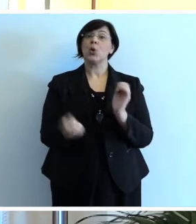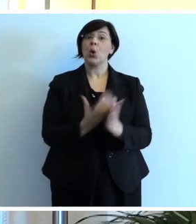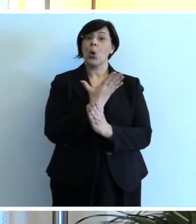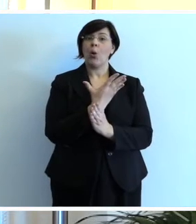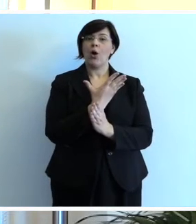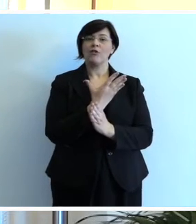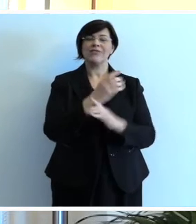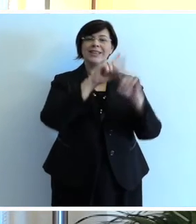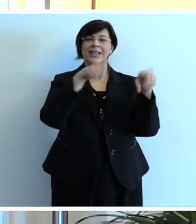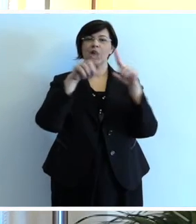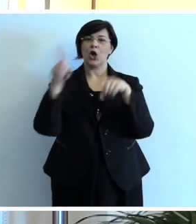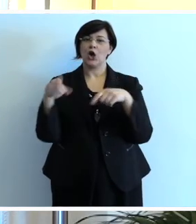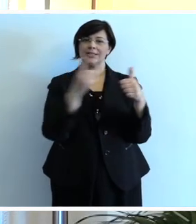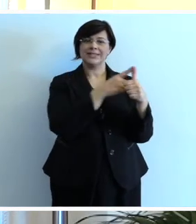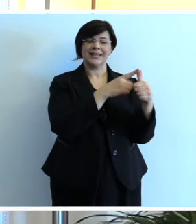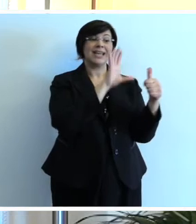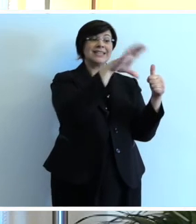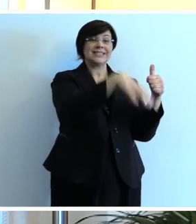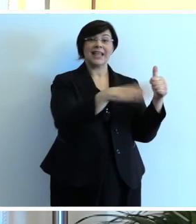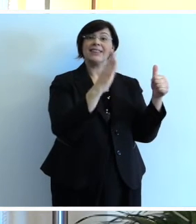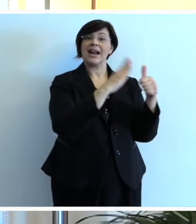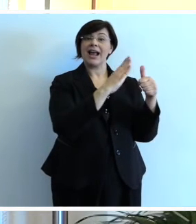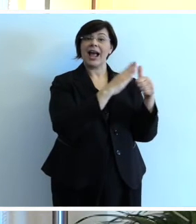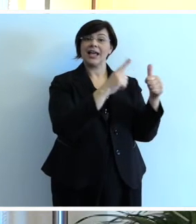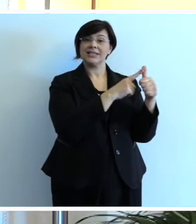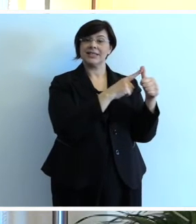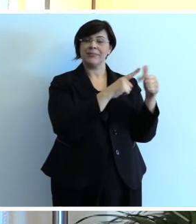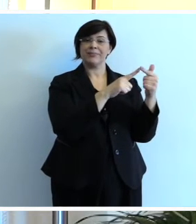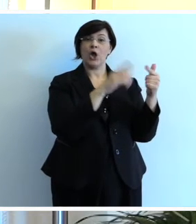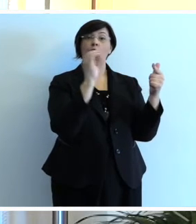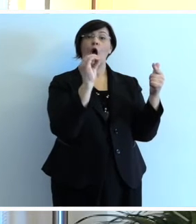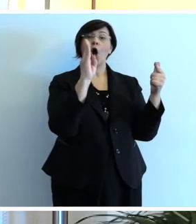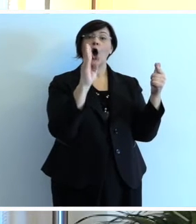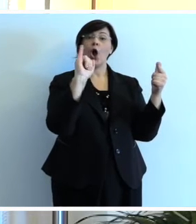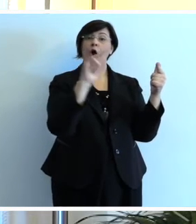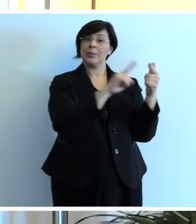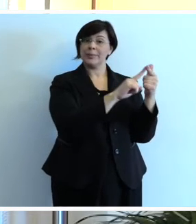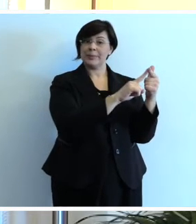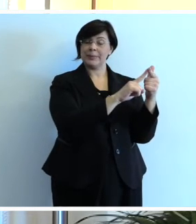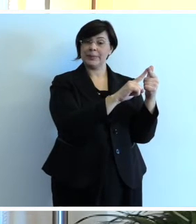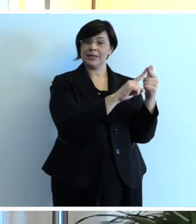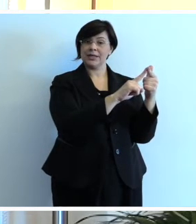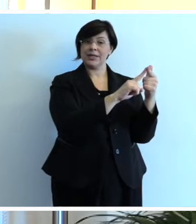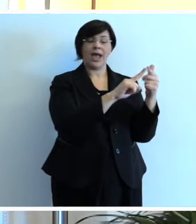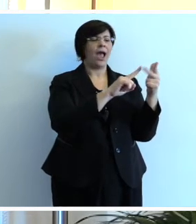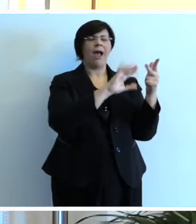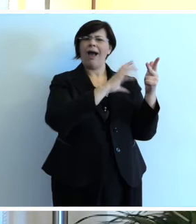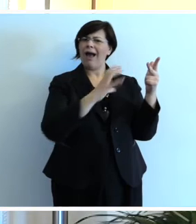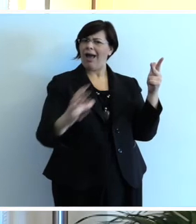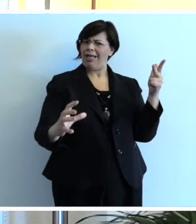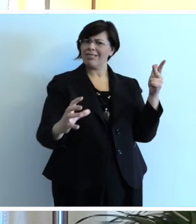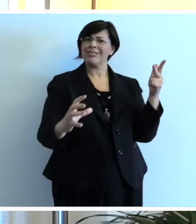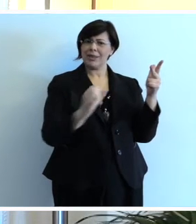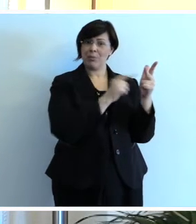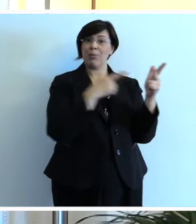importanti, penso al Center Casa, ex Universal Tecnica, penso a OBI, che nascerà dove c'è la Dino